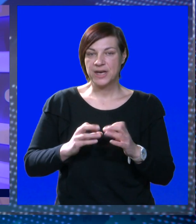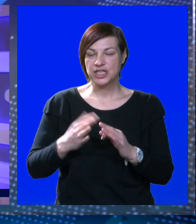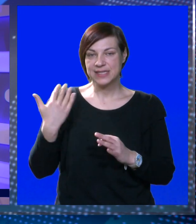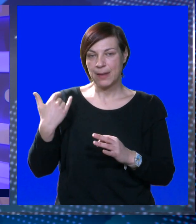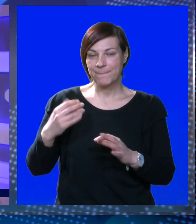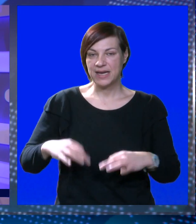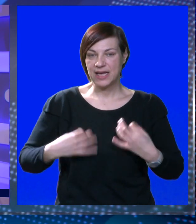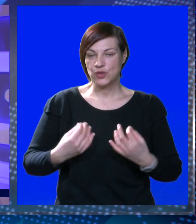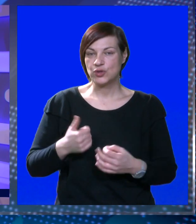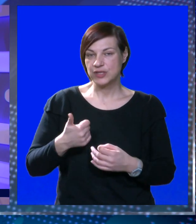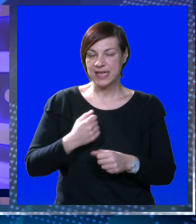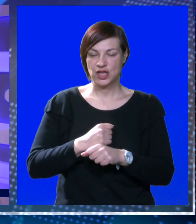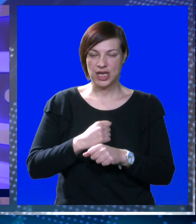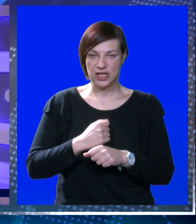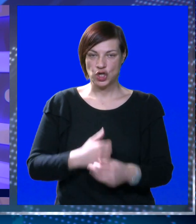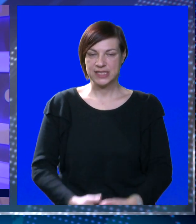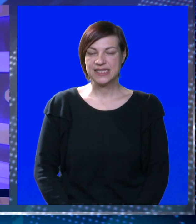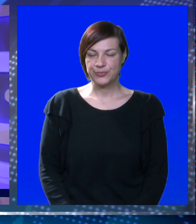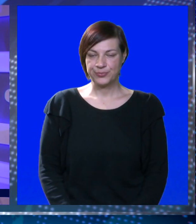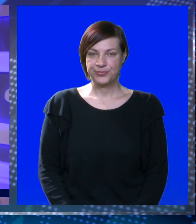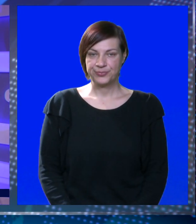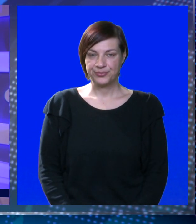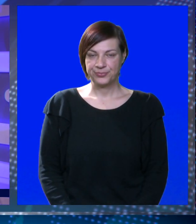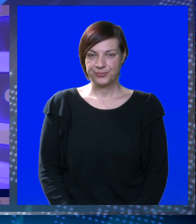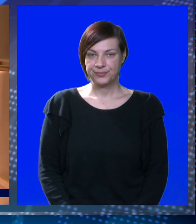Zrinka Majčica bila je jutro s na jednoj od radionica.